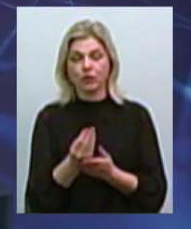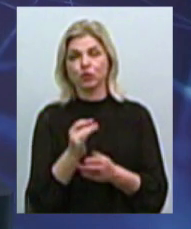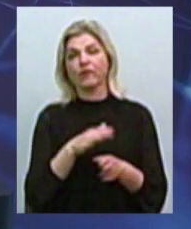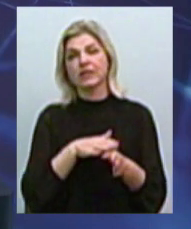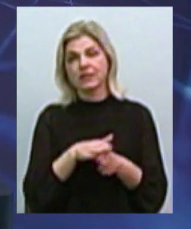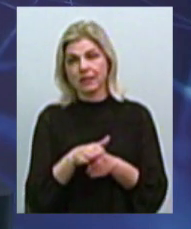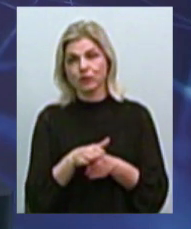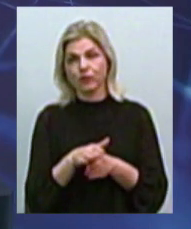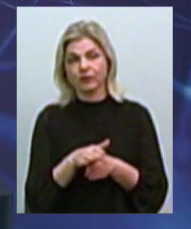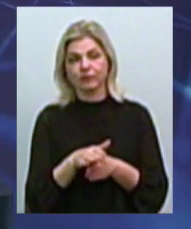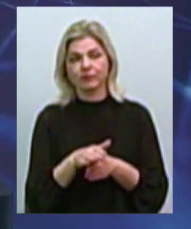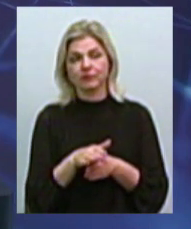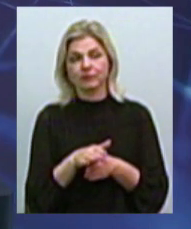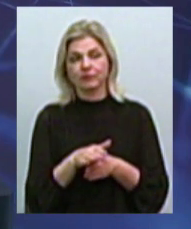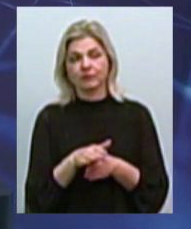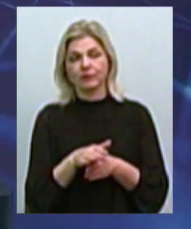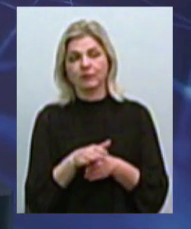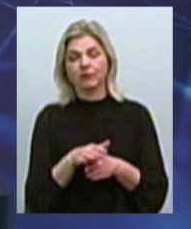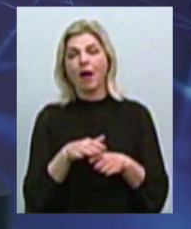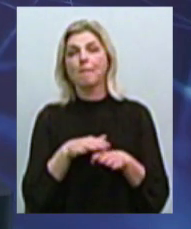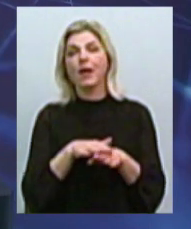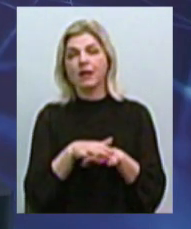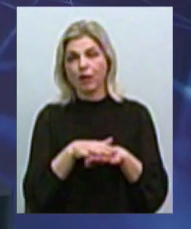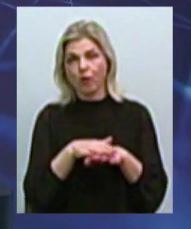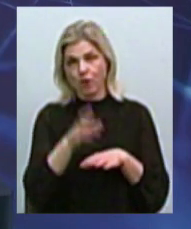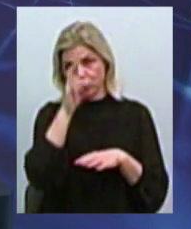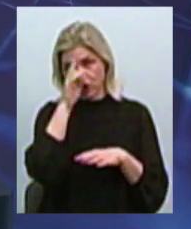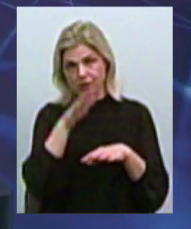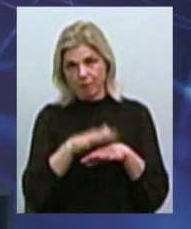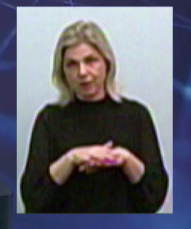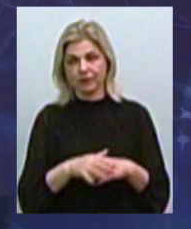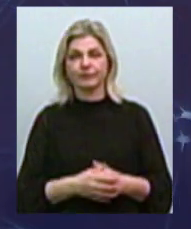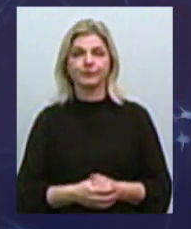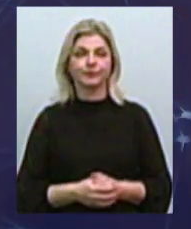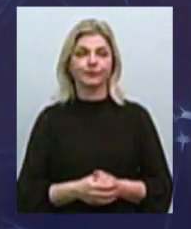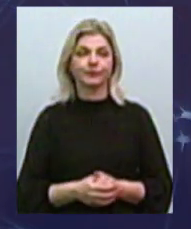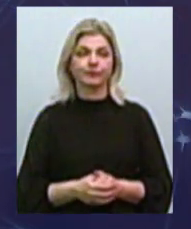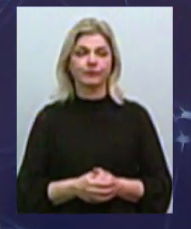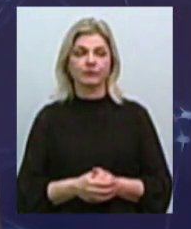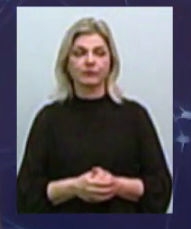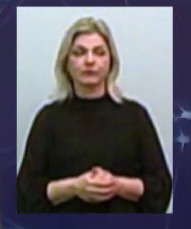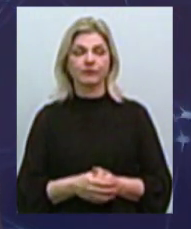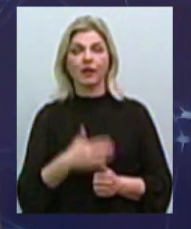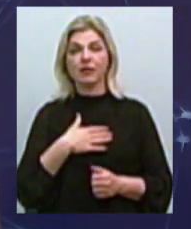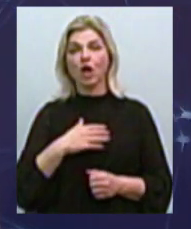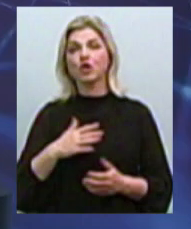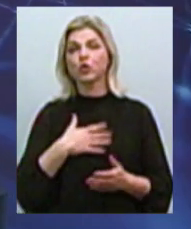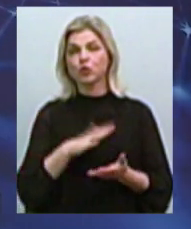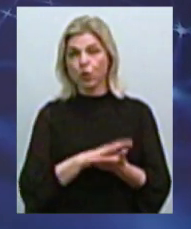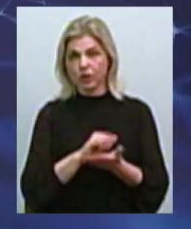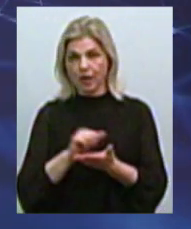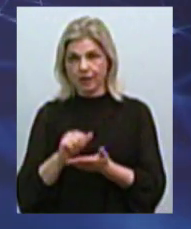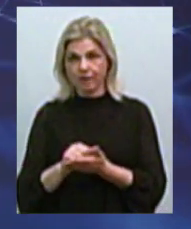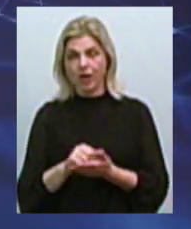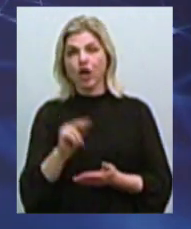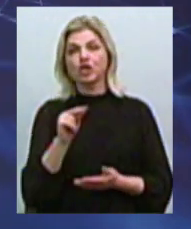перерахування буде Ощербанк. Дякую. Наші колеги з ЮА